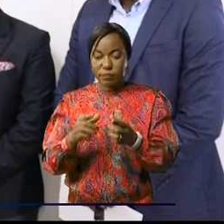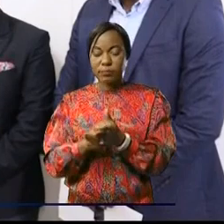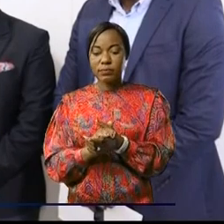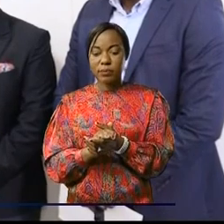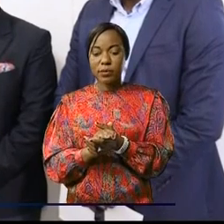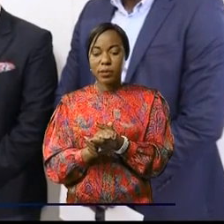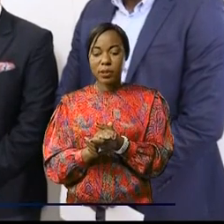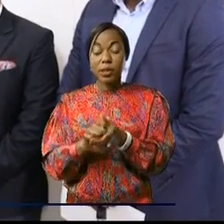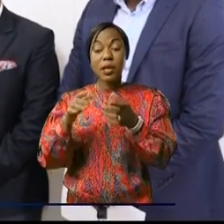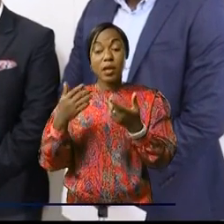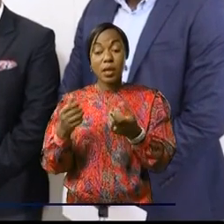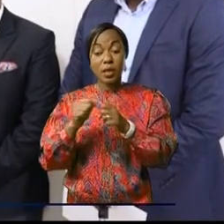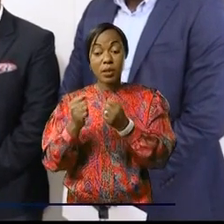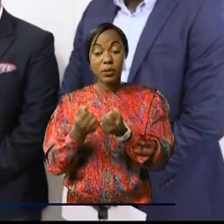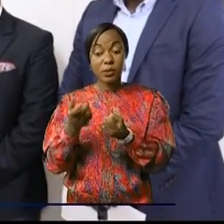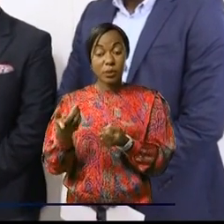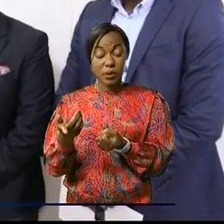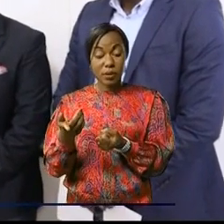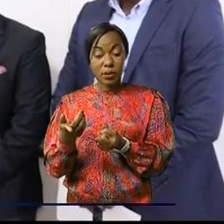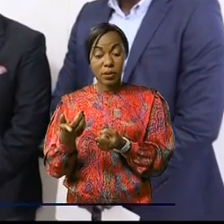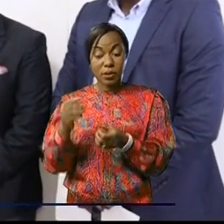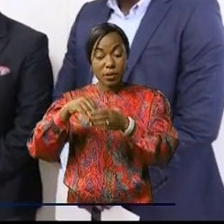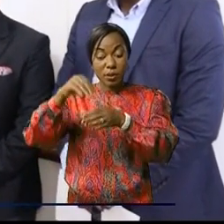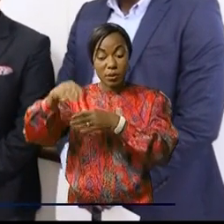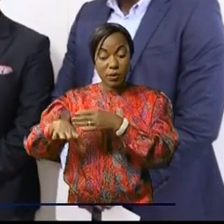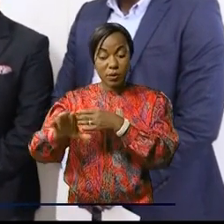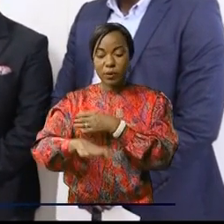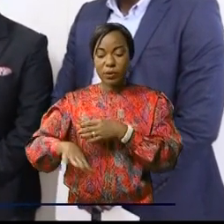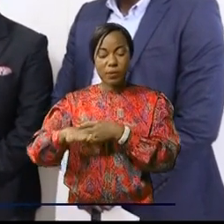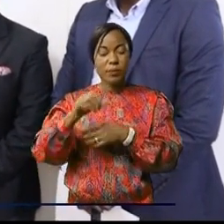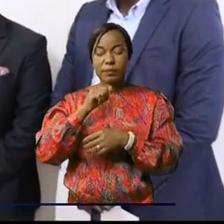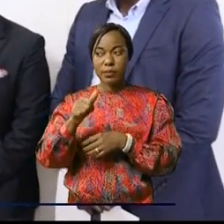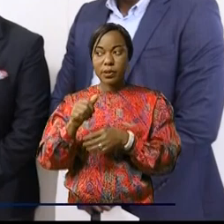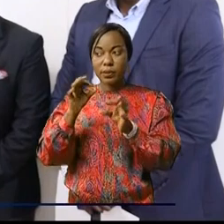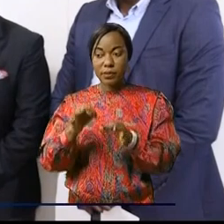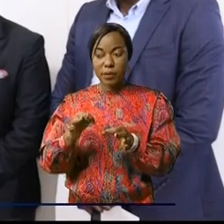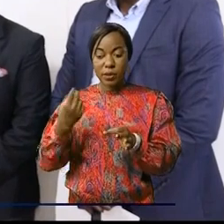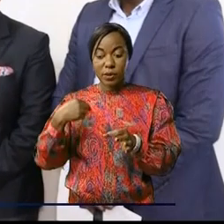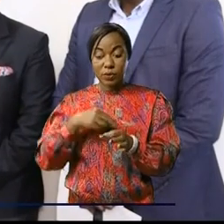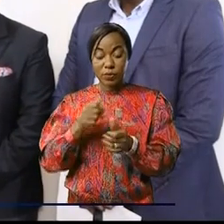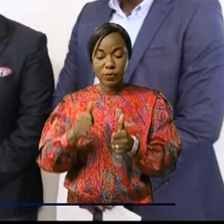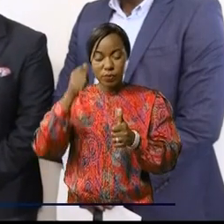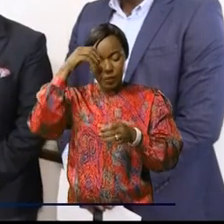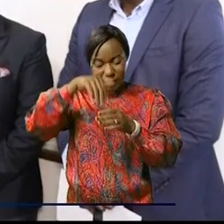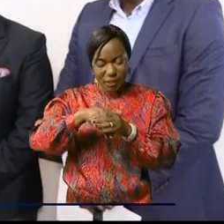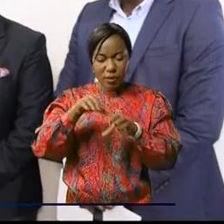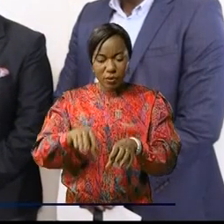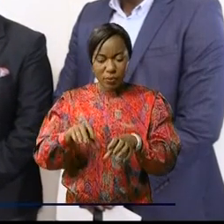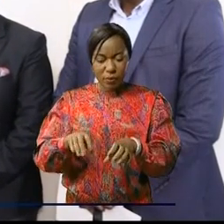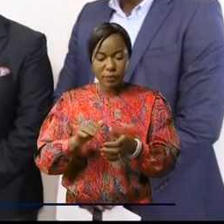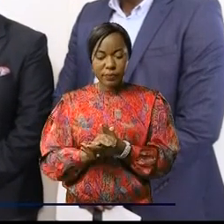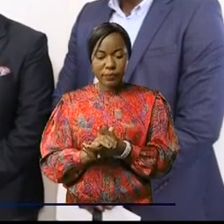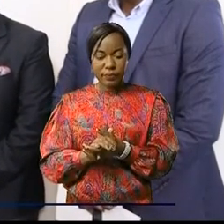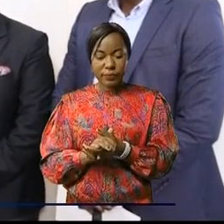cimenterie de l'Ukala n'est pas une entreprise qui est en dehors du Congo. Nous vivons dans et pour le Congo. La Silou est le cœur